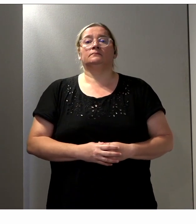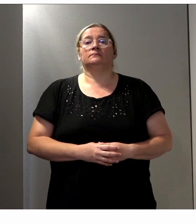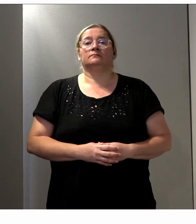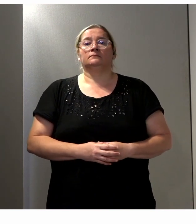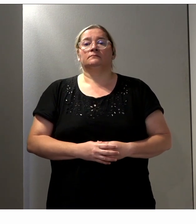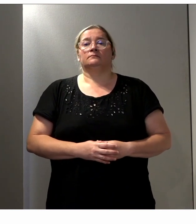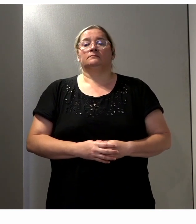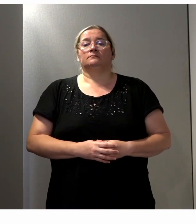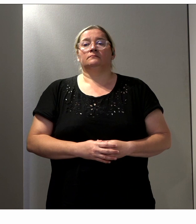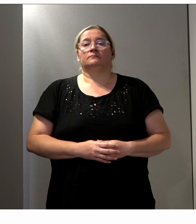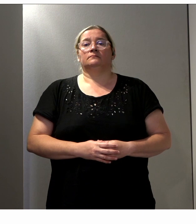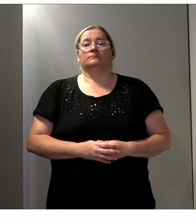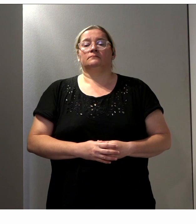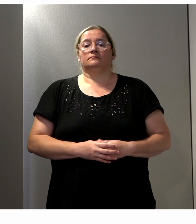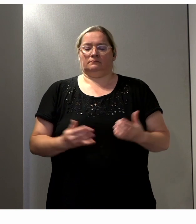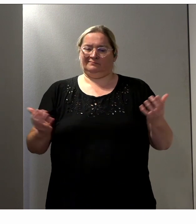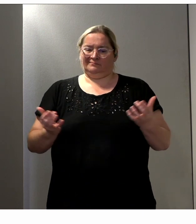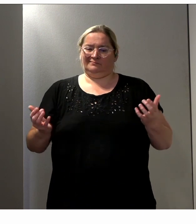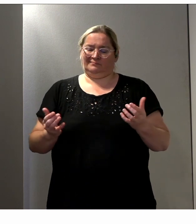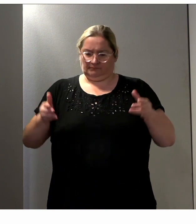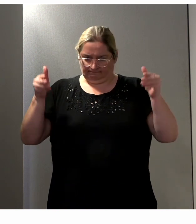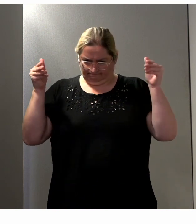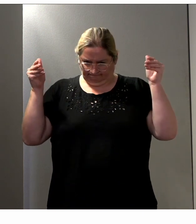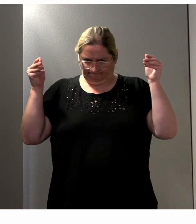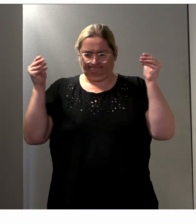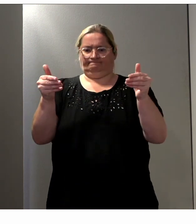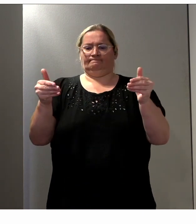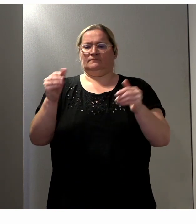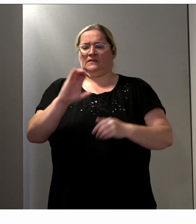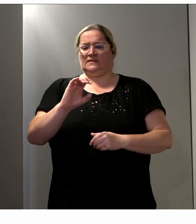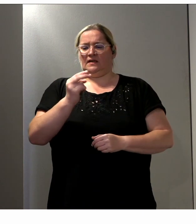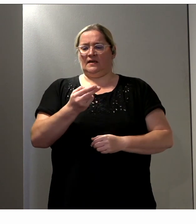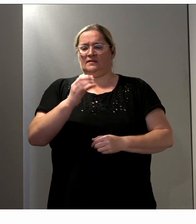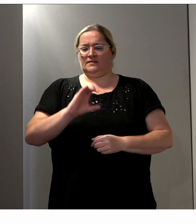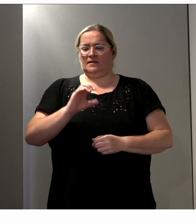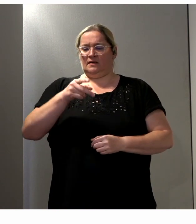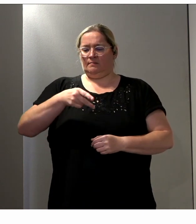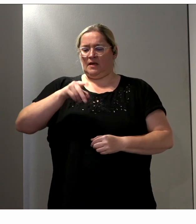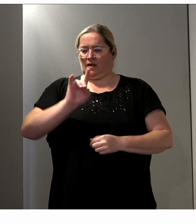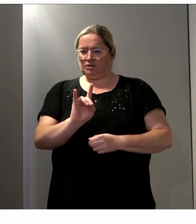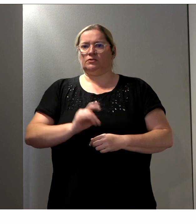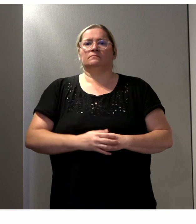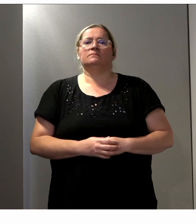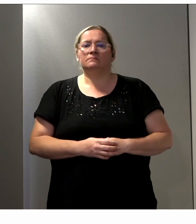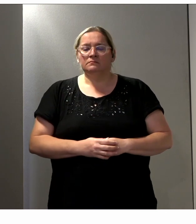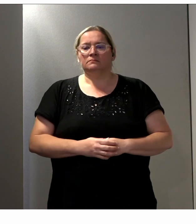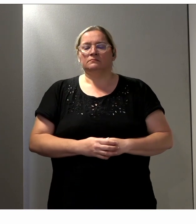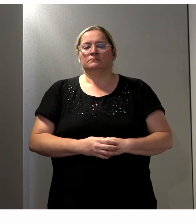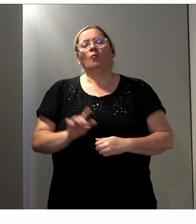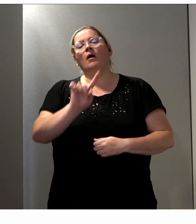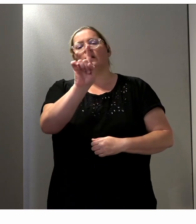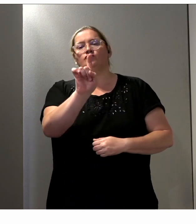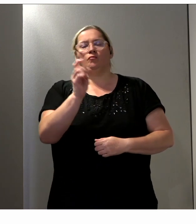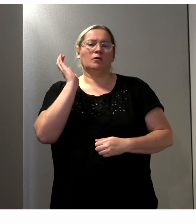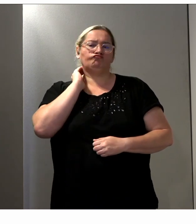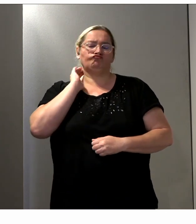pour prendre un angle vraiment très CNCPH et poser la question à laquelle j'ai une petite réponse